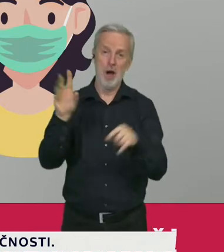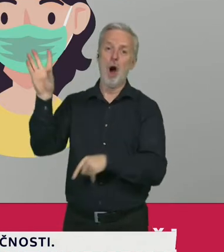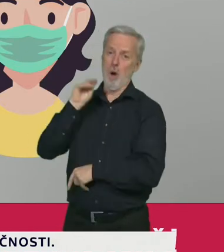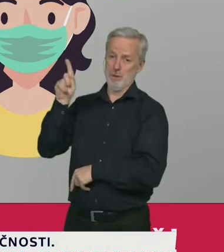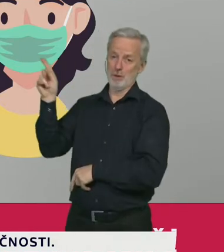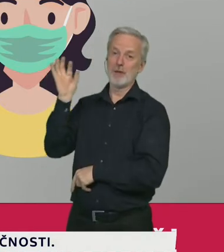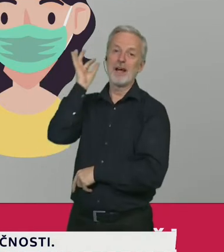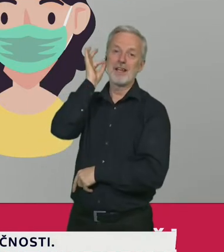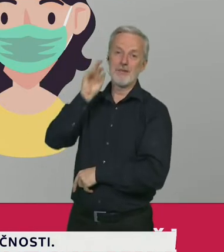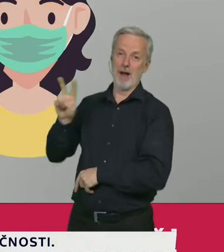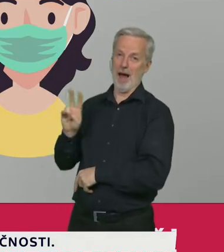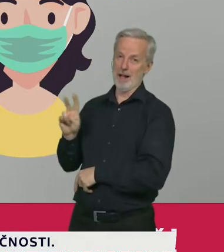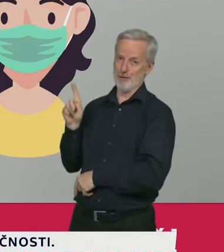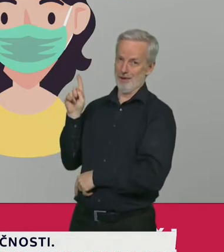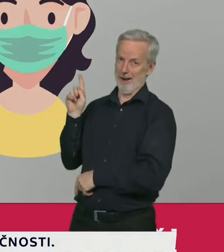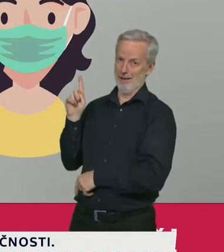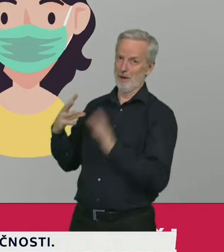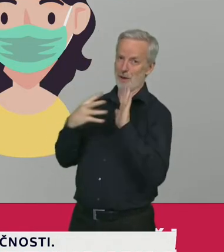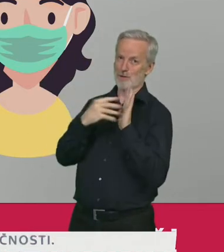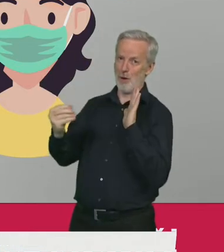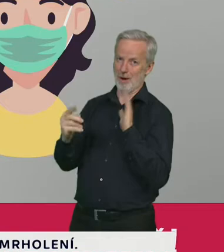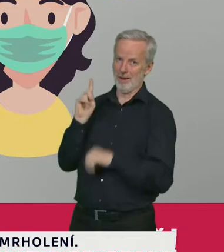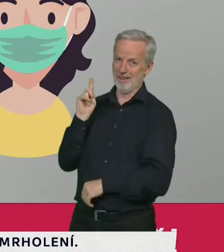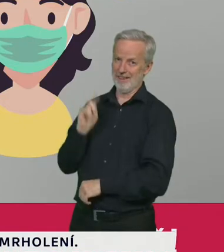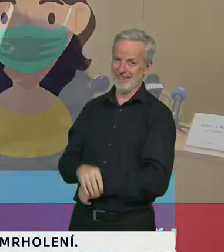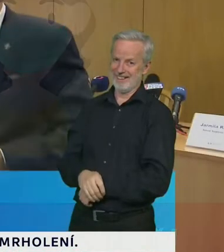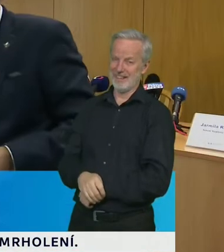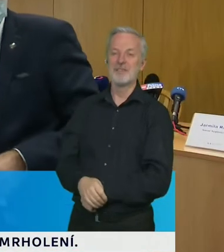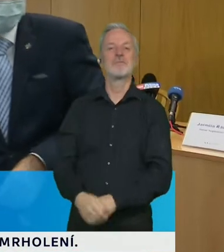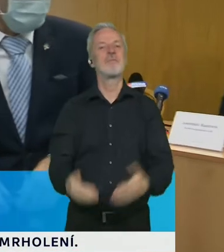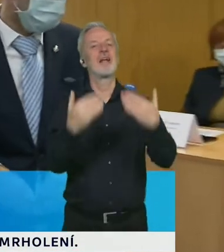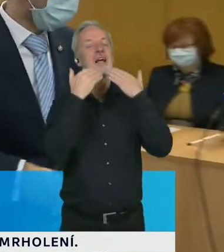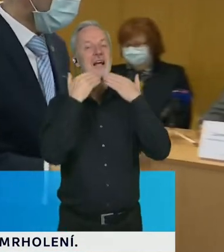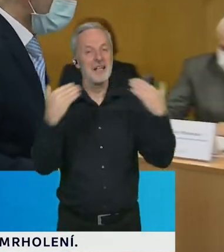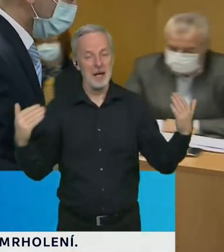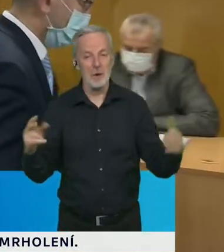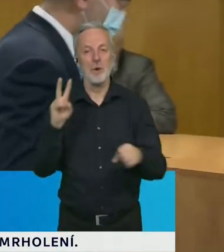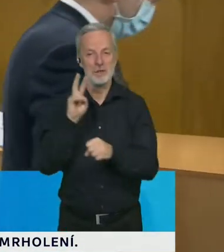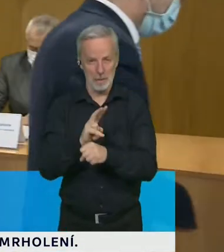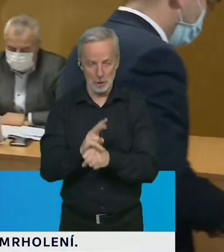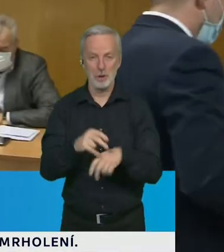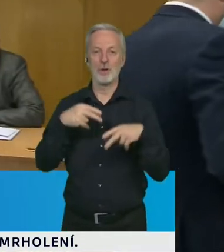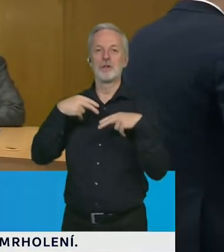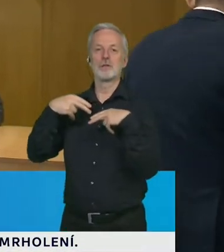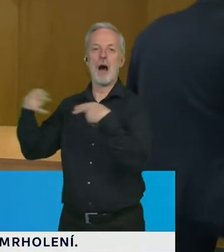respirátory. Správně. Já vám poděkuji za pozornost. Vrátím se na místo.